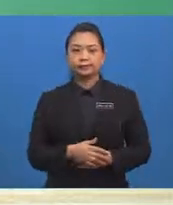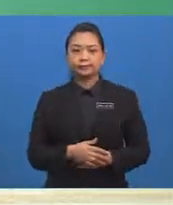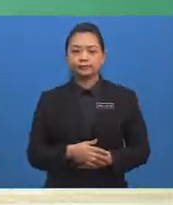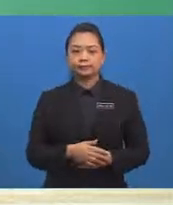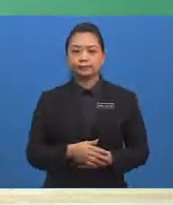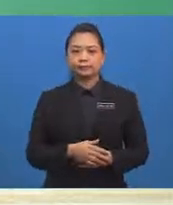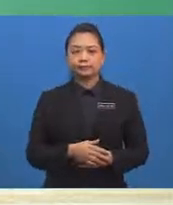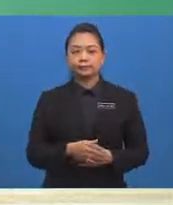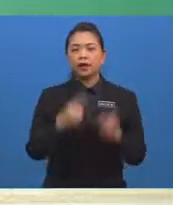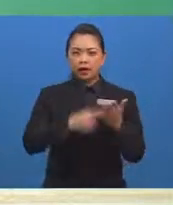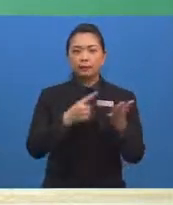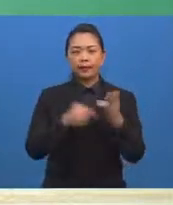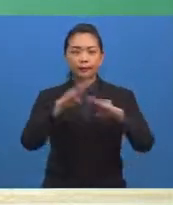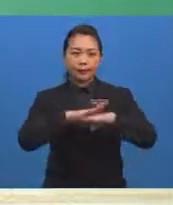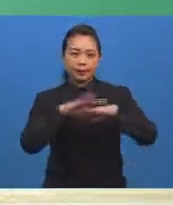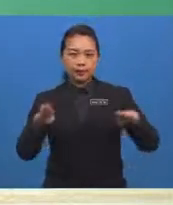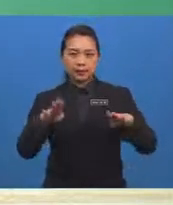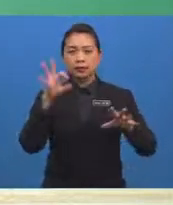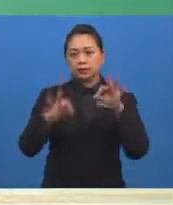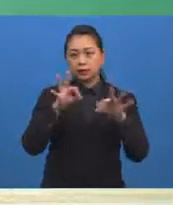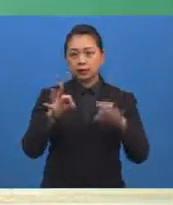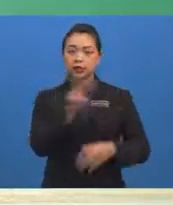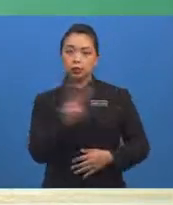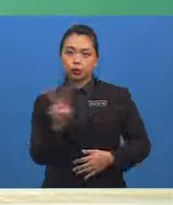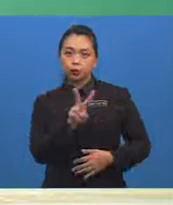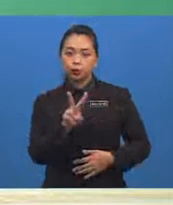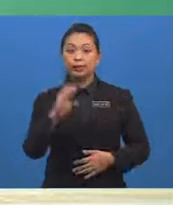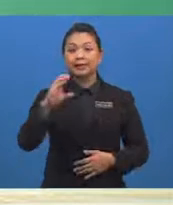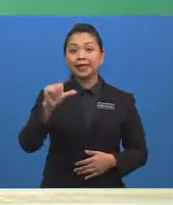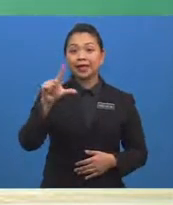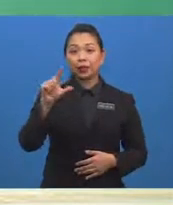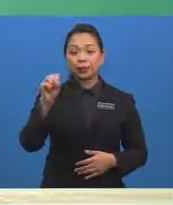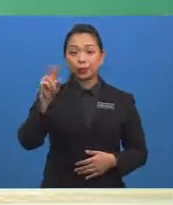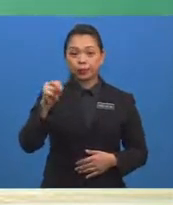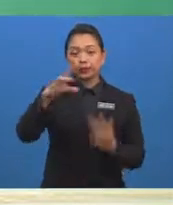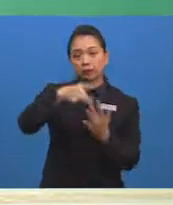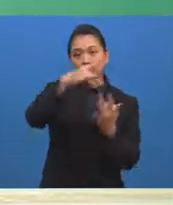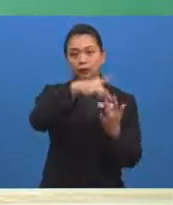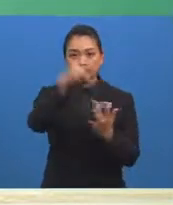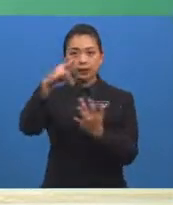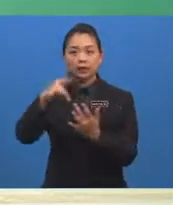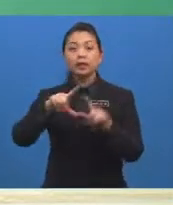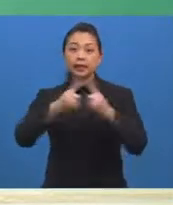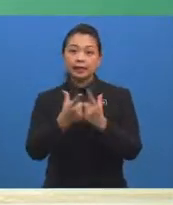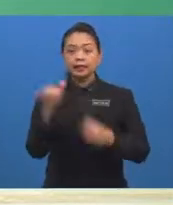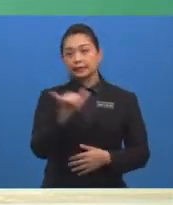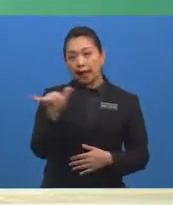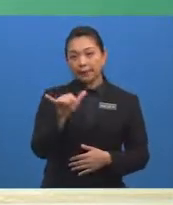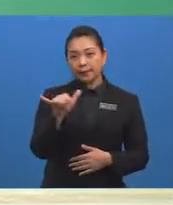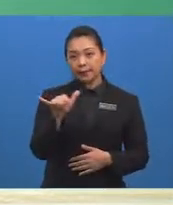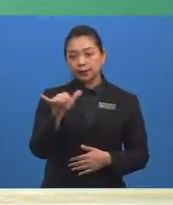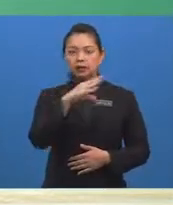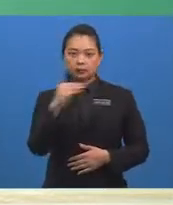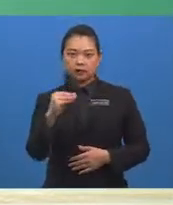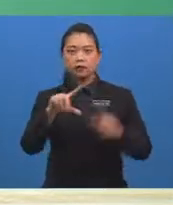-murid, apakah perbezaannya jika kedua-dua calon ini dipilih dari kelas yang sama dan dari